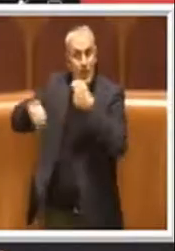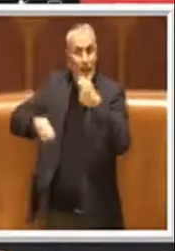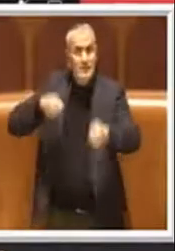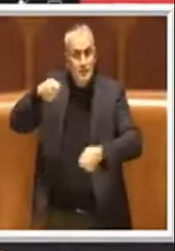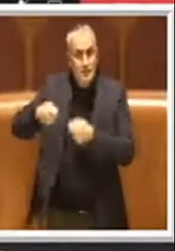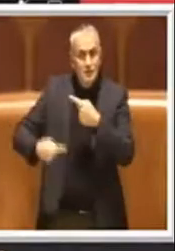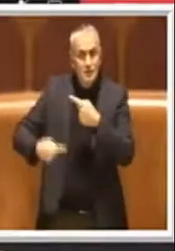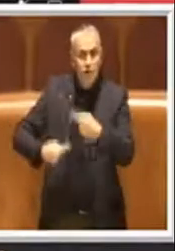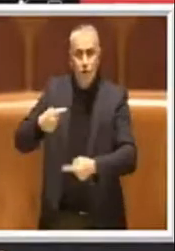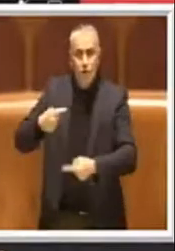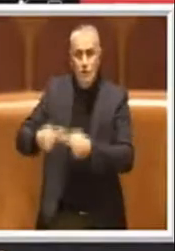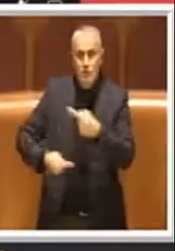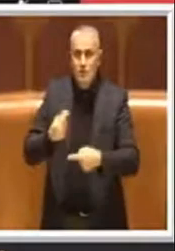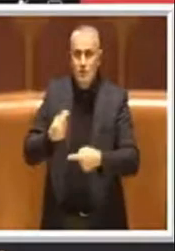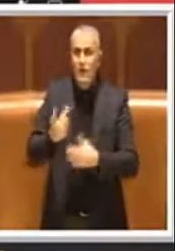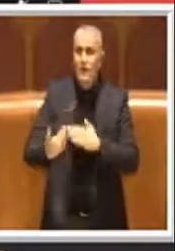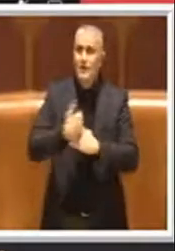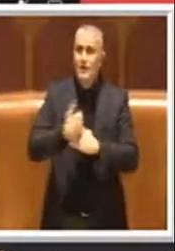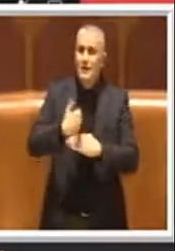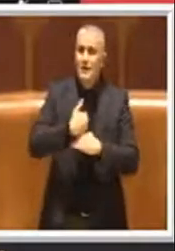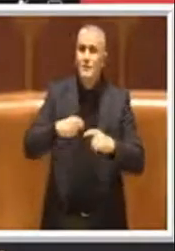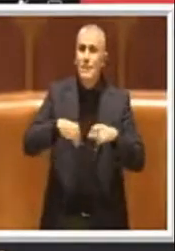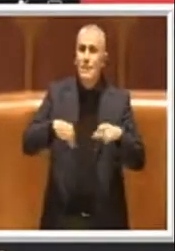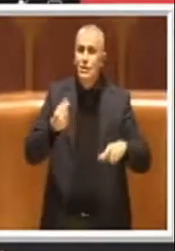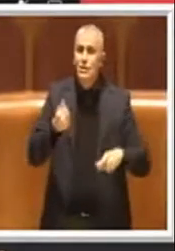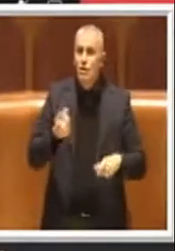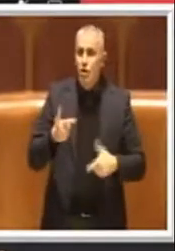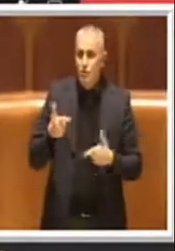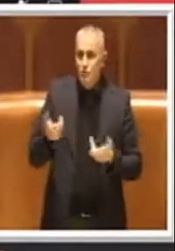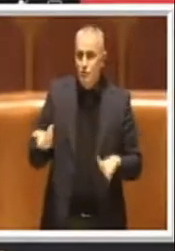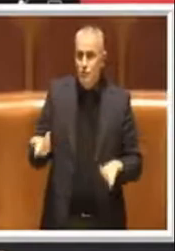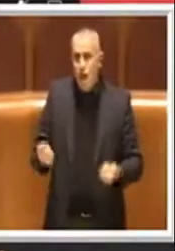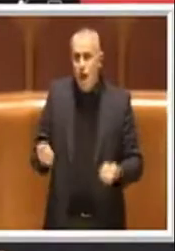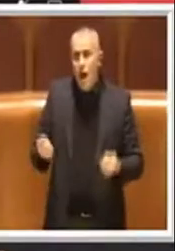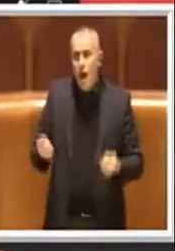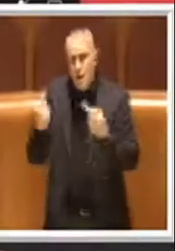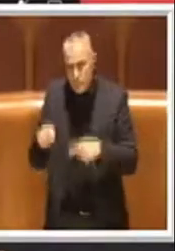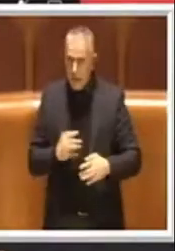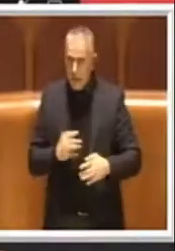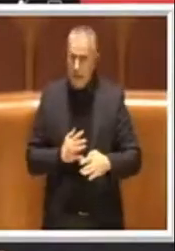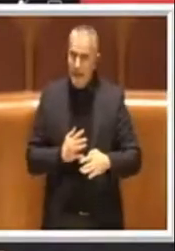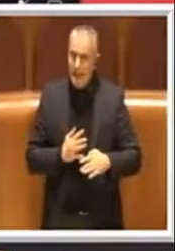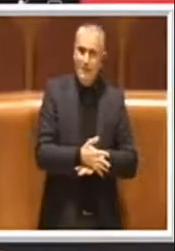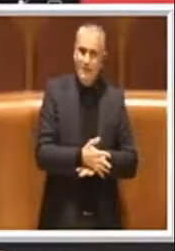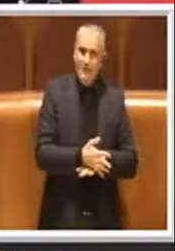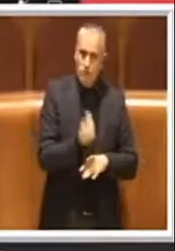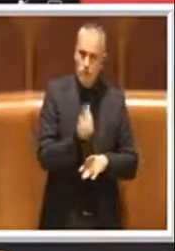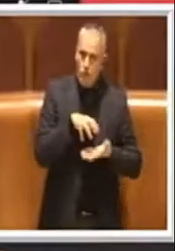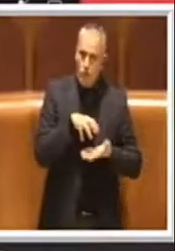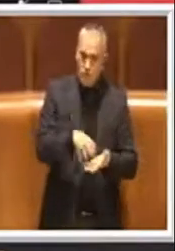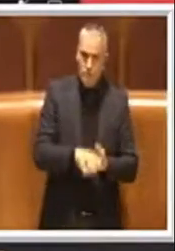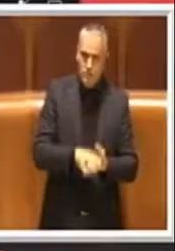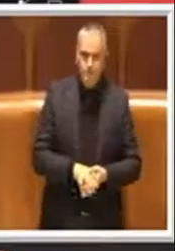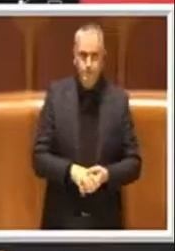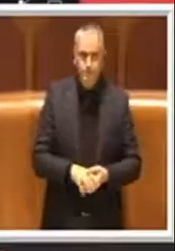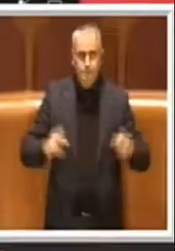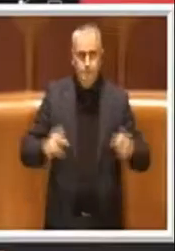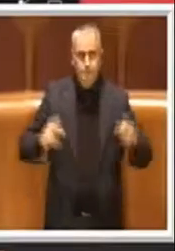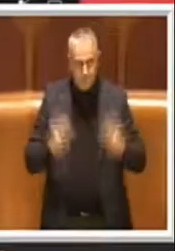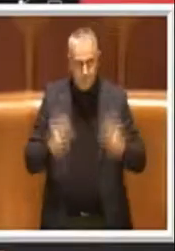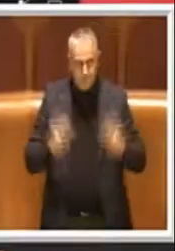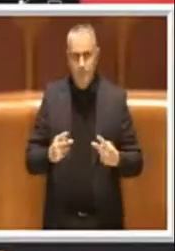arrivare le entrate della bigliettazione, per cui anche lì siamo intervenuti. Io veramente ringrazio